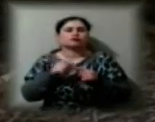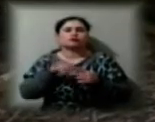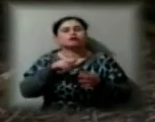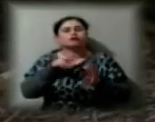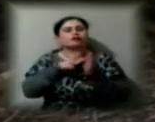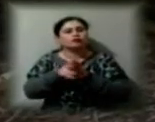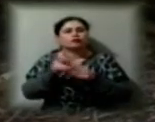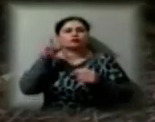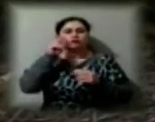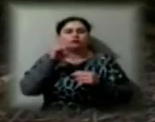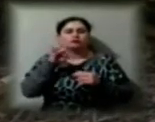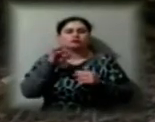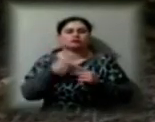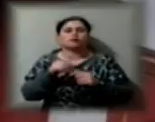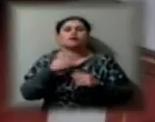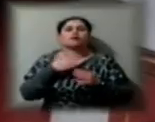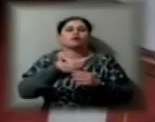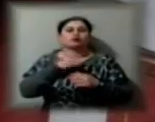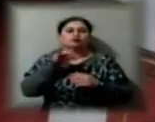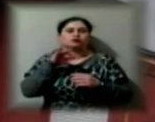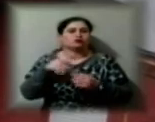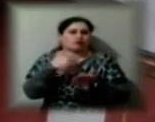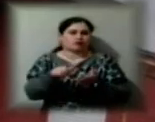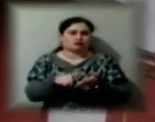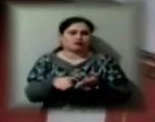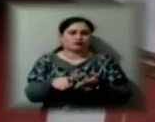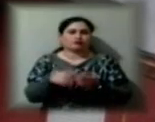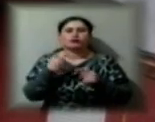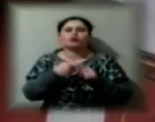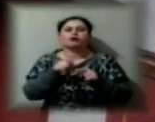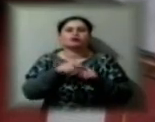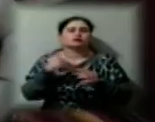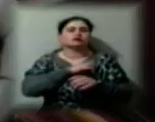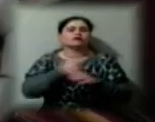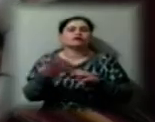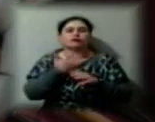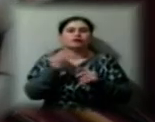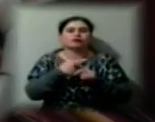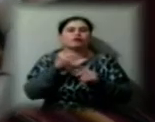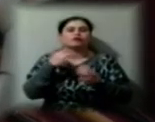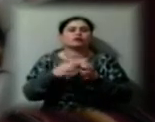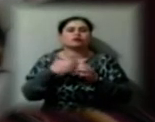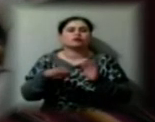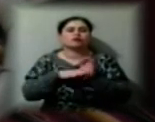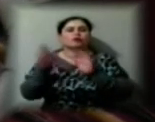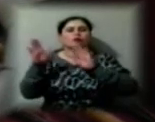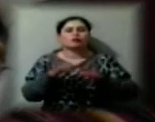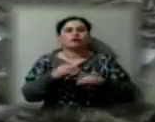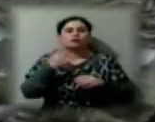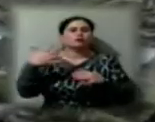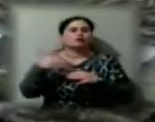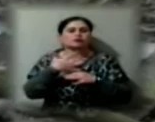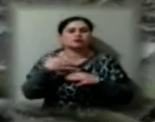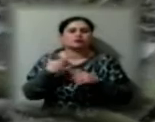наші знімальні групи відмовились. Через сильний вітр, який вчора був у Херсоні, дерево впало на п'ятий поверхівку на вулиці